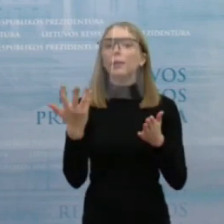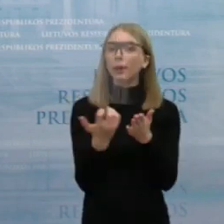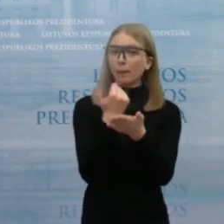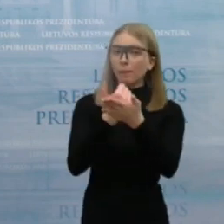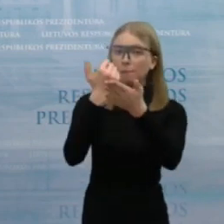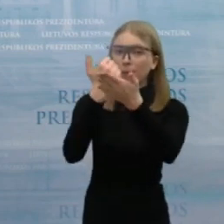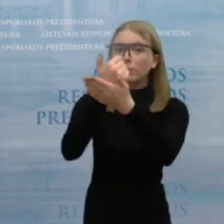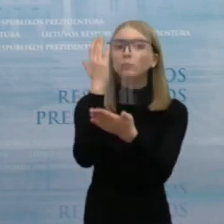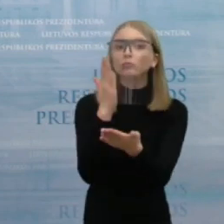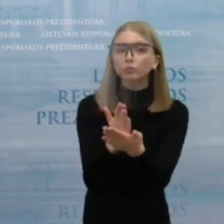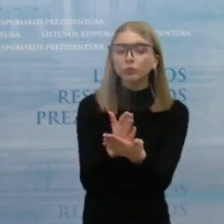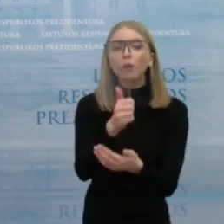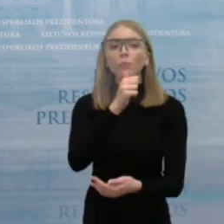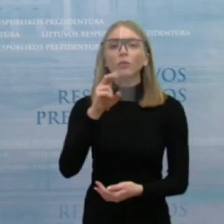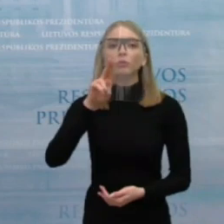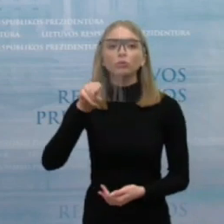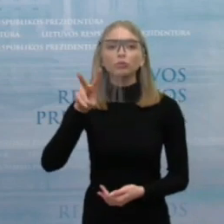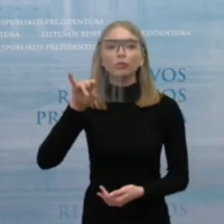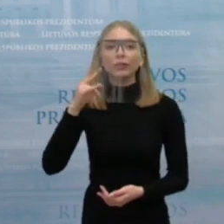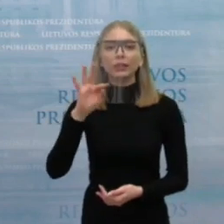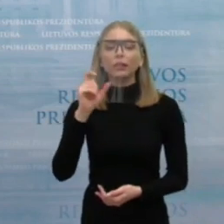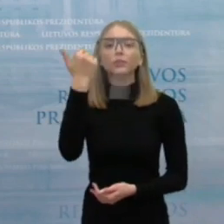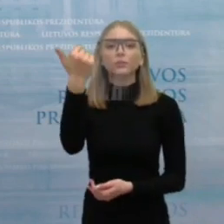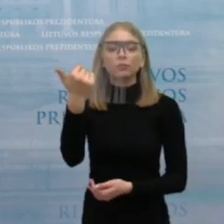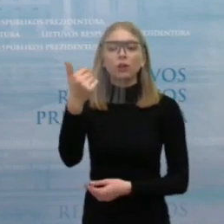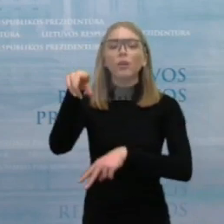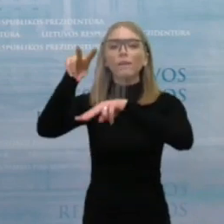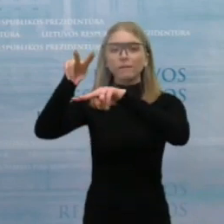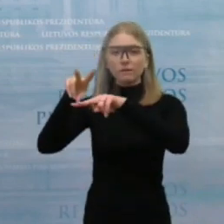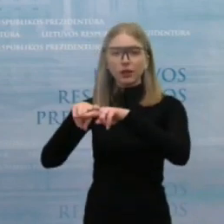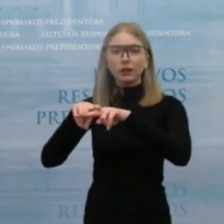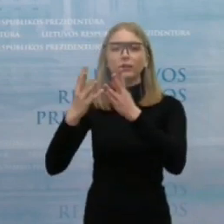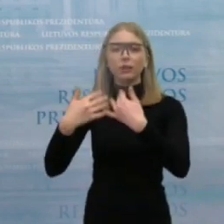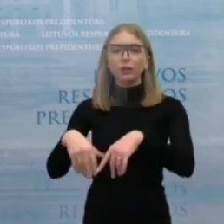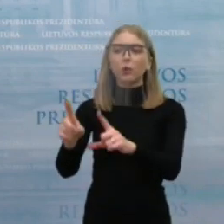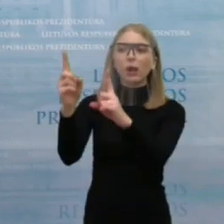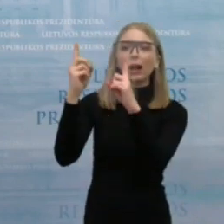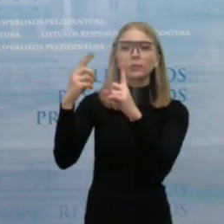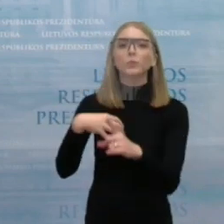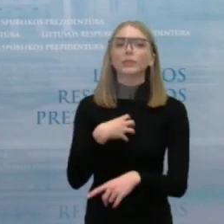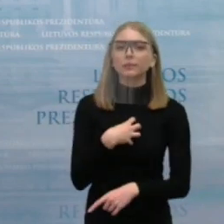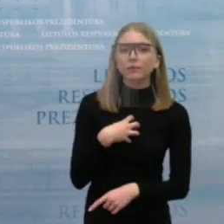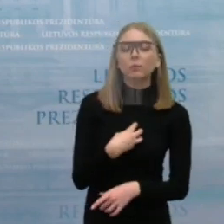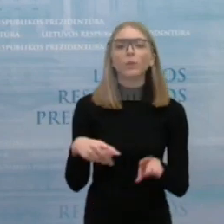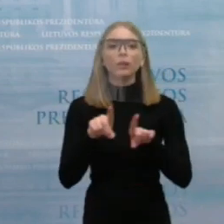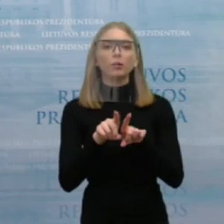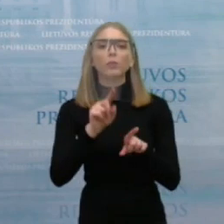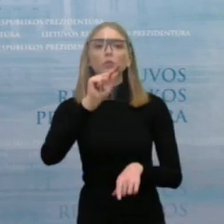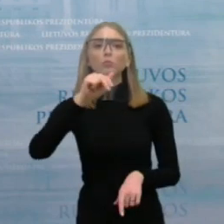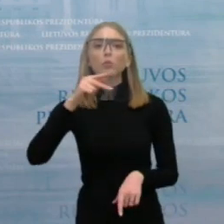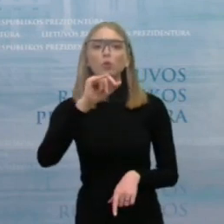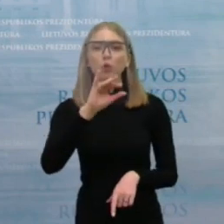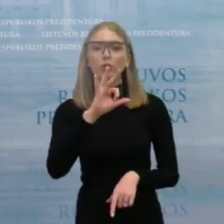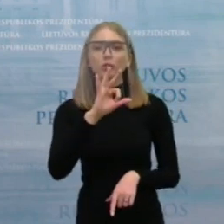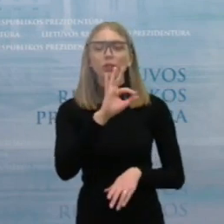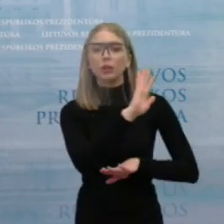dėl žuvinto rezervato apsaugos, taip pat pasistumėta į priekį su punio šilo klausimais.